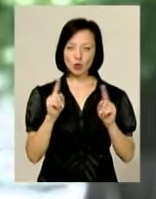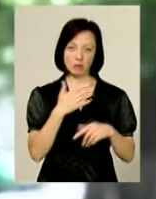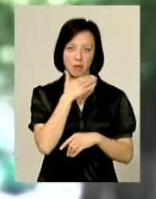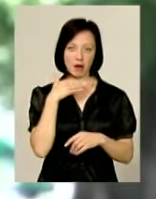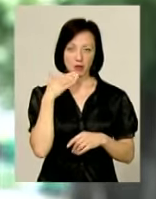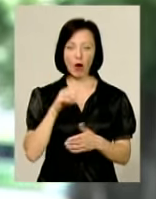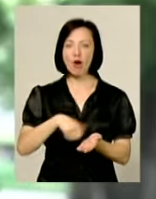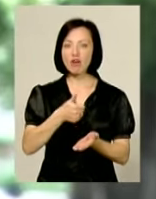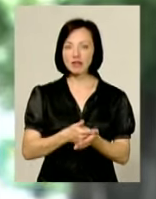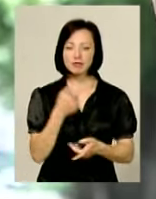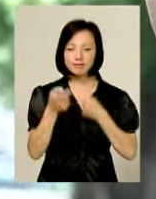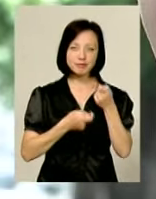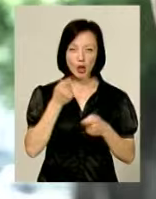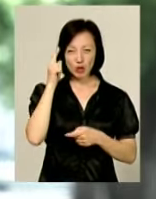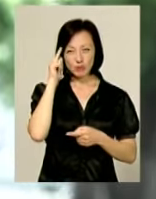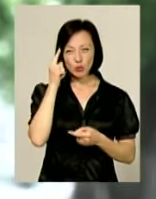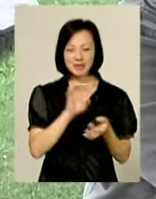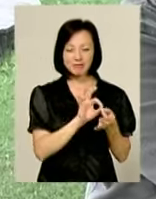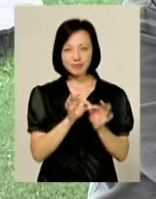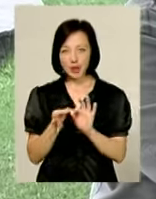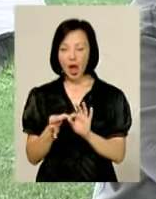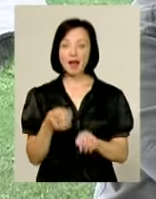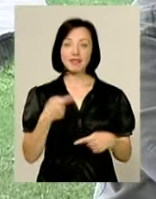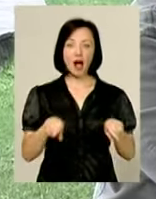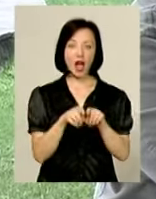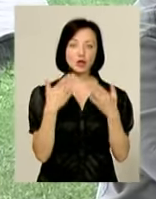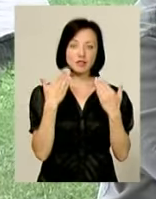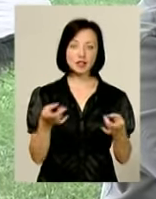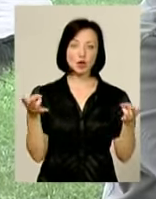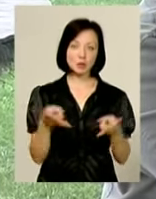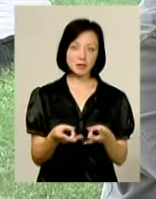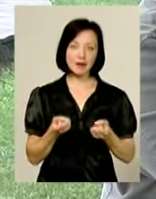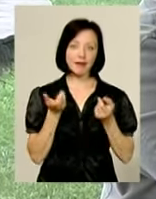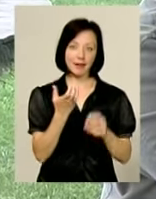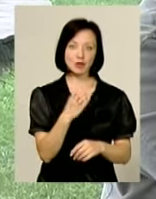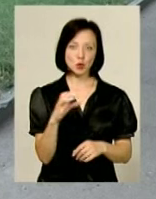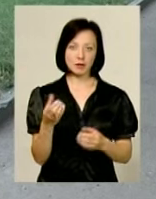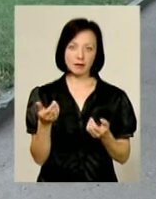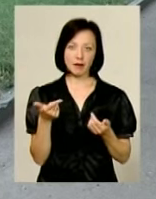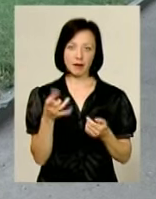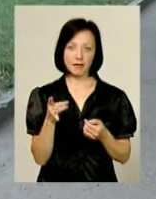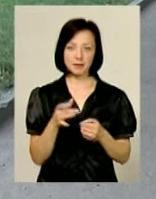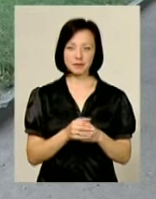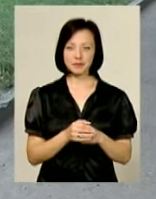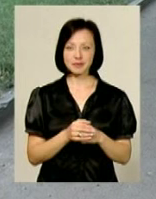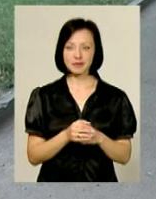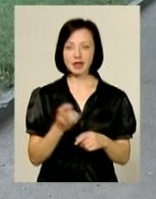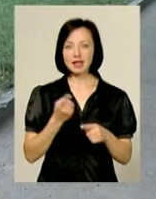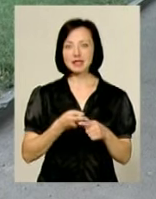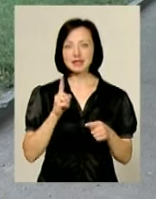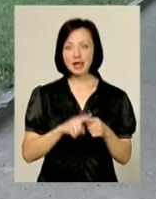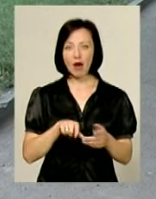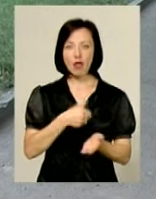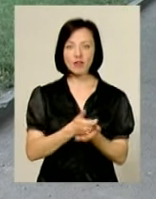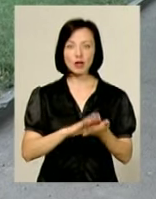густо. Головне – ретельно продумати усі дрібниці. На таке дозвілля знадобиться лише кілька сотень гривень. Секрет, як є, це домовлені